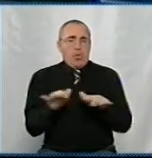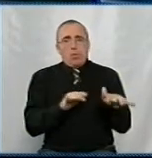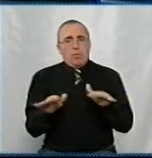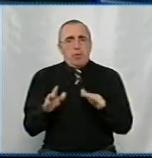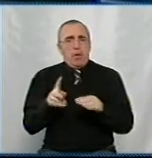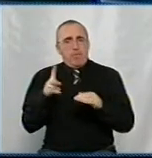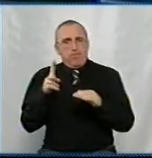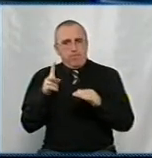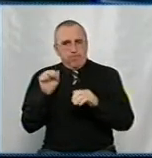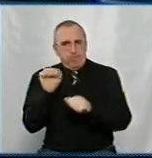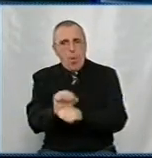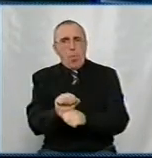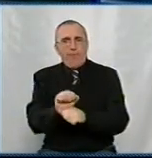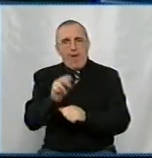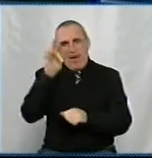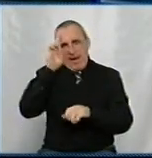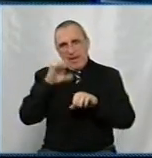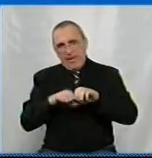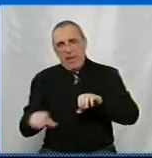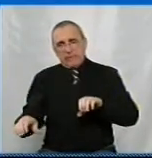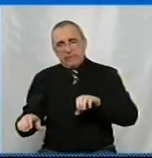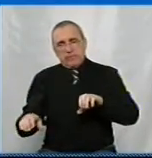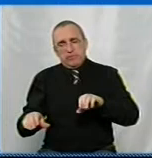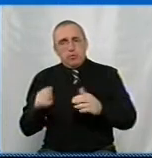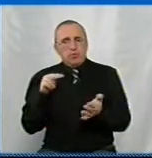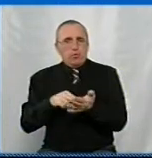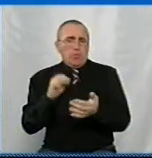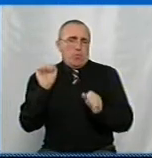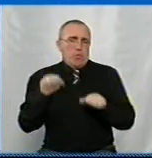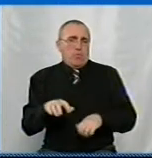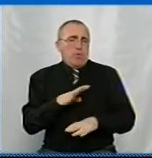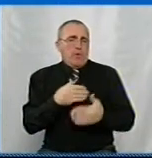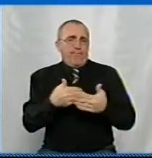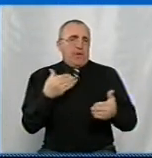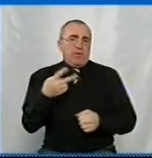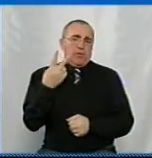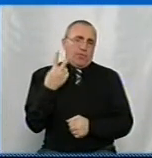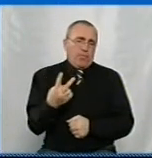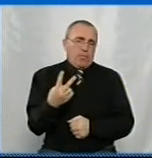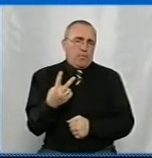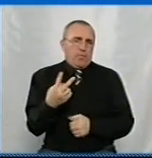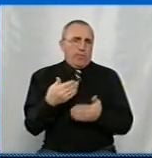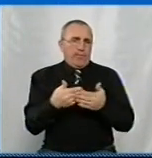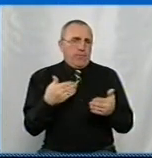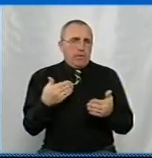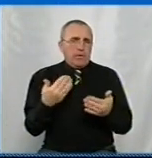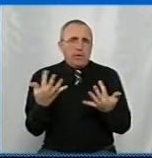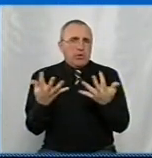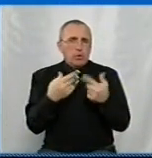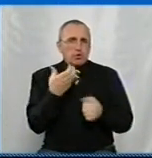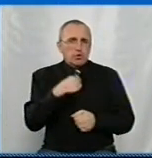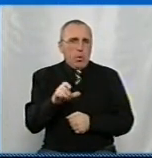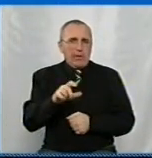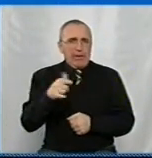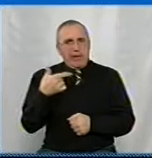блокування каналізації. Сума може бути від... Двух? Ні, від кількохсот гривень,